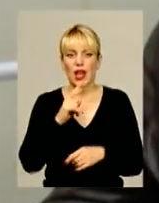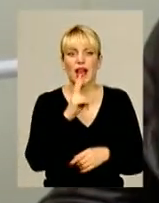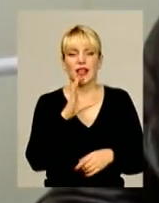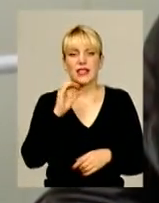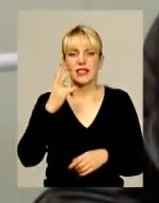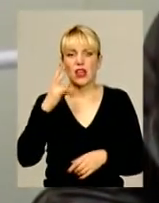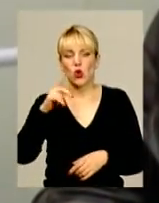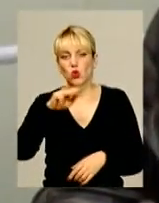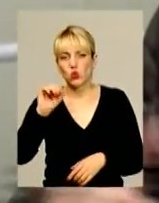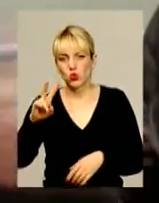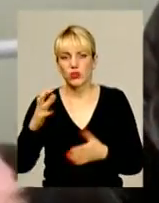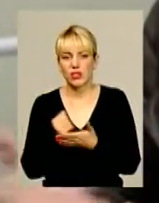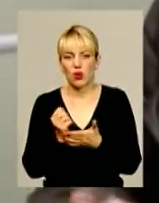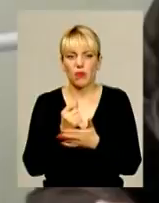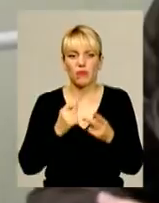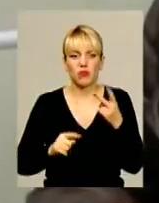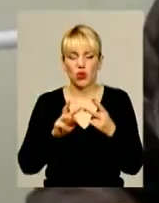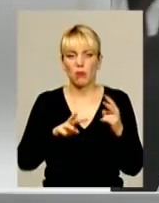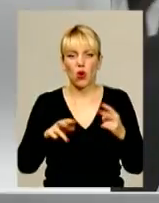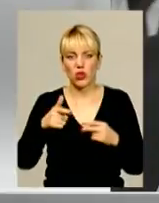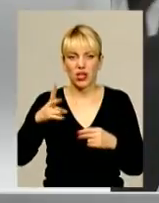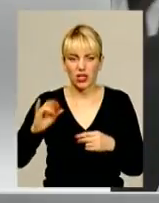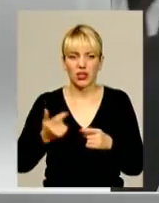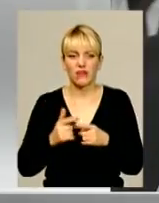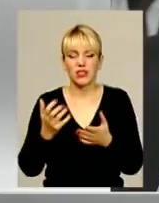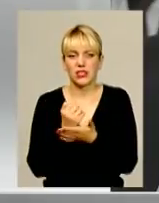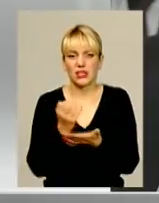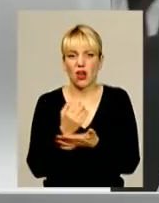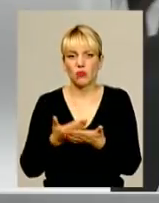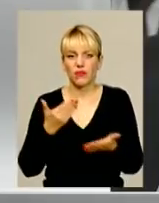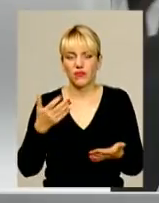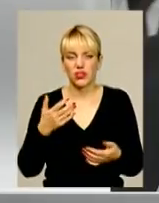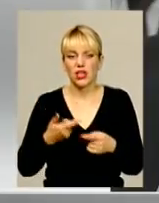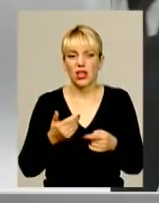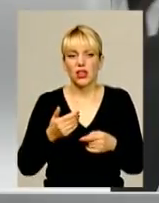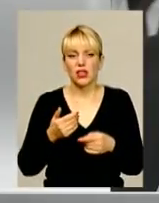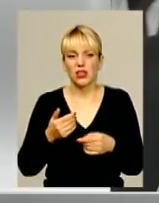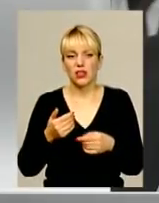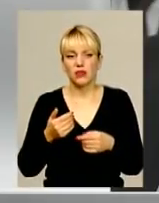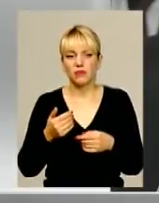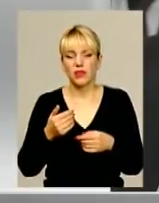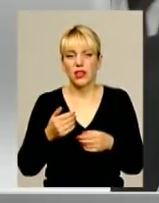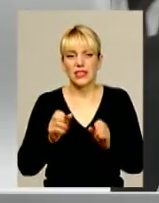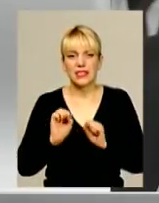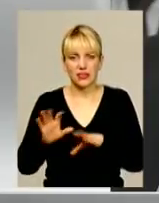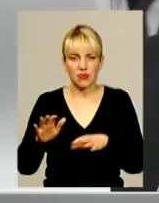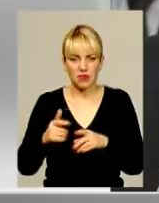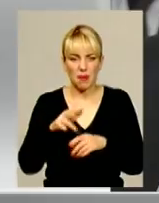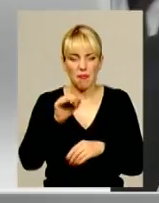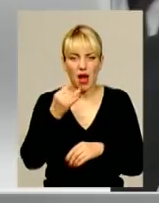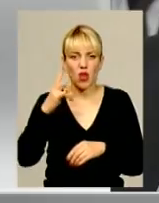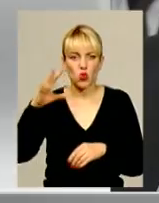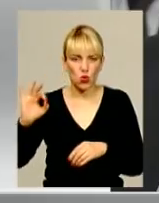заробив трохи більше півтора мільйони гривень. Левова частка прибутків – дохід від відчуження рухомого майна. Окрім того, нардеп